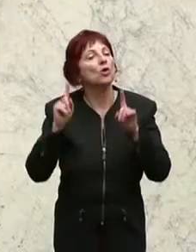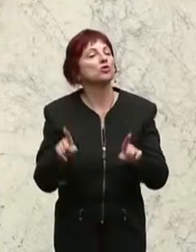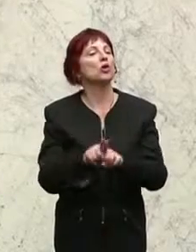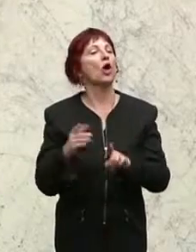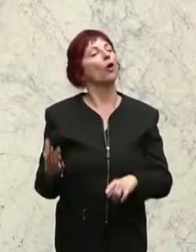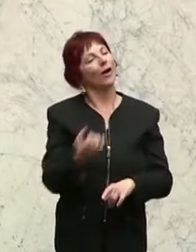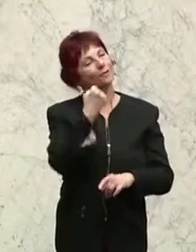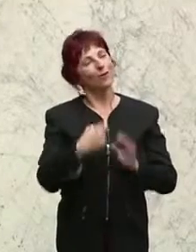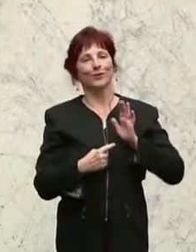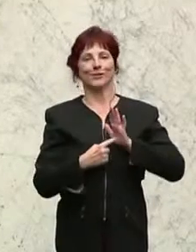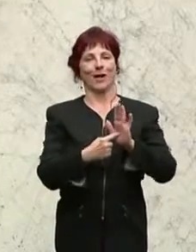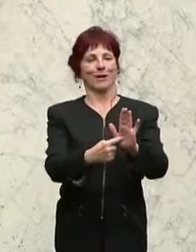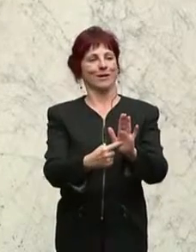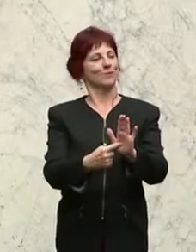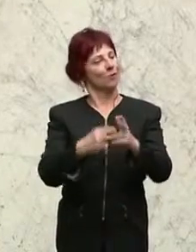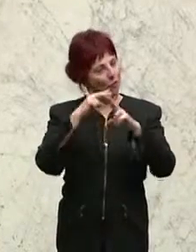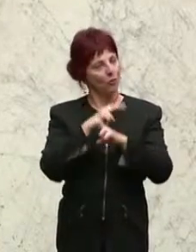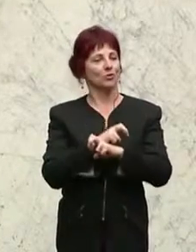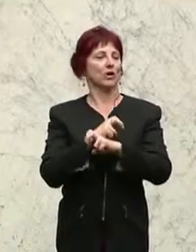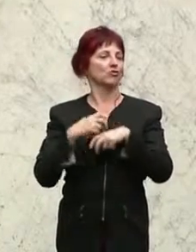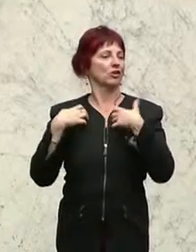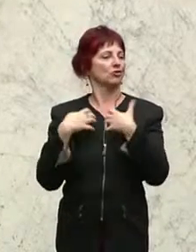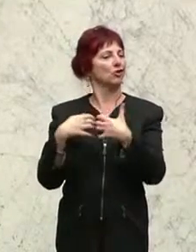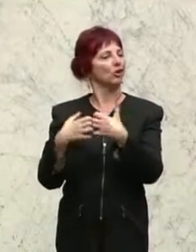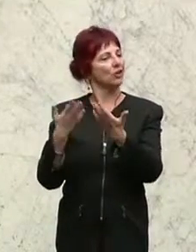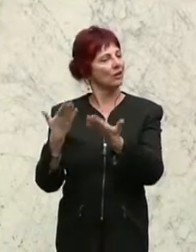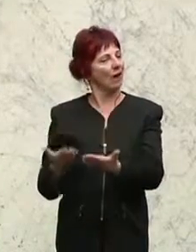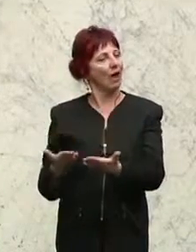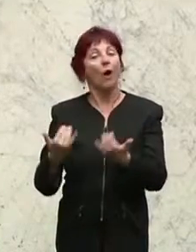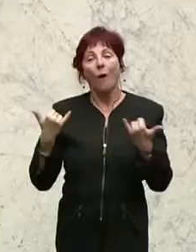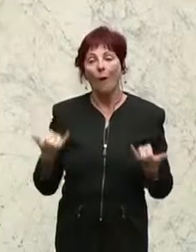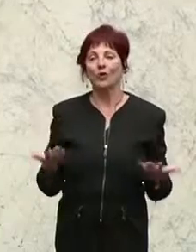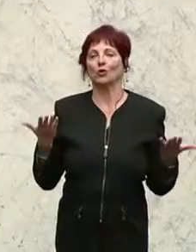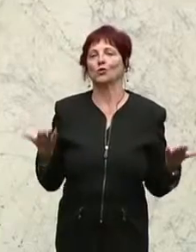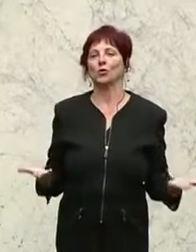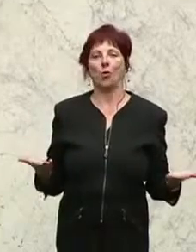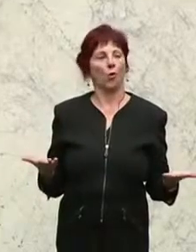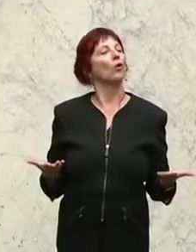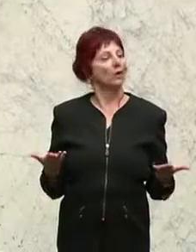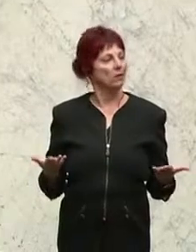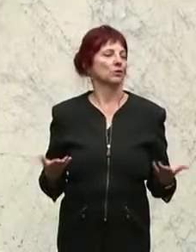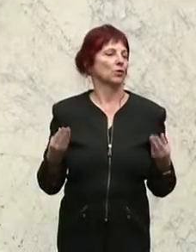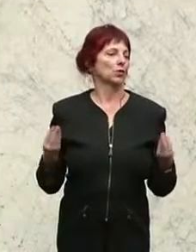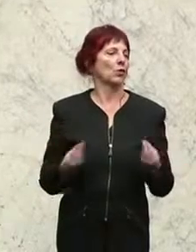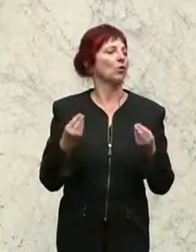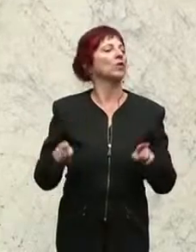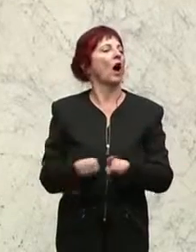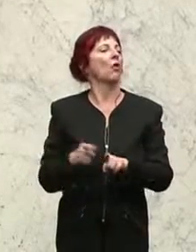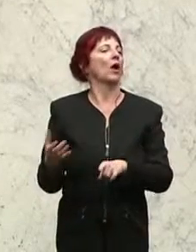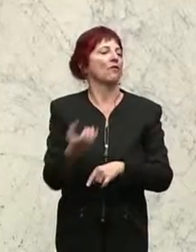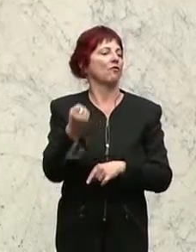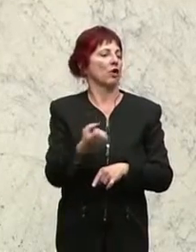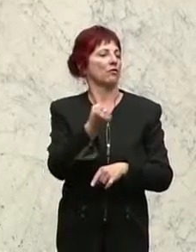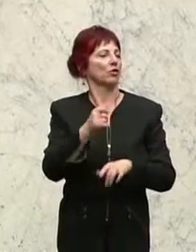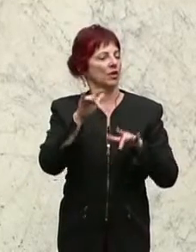Erfolgsgeschichte darstellen, die Österreich zu dem gemacht hat, was es heute ist. Und zu dieser Erfolgsgeschichte gehört